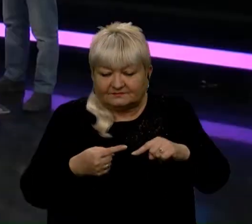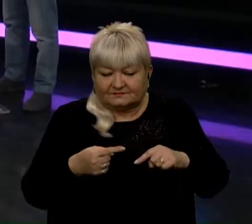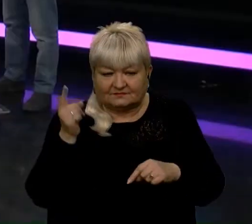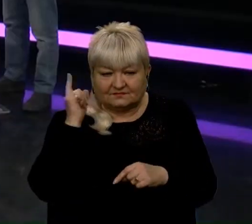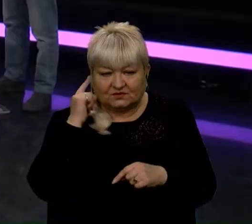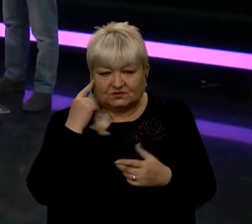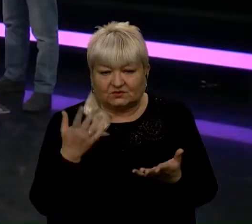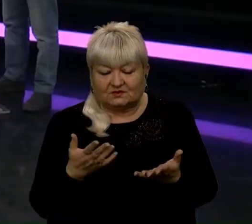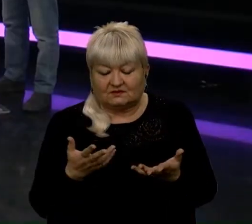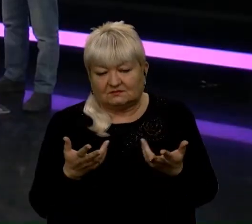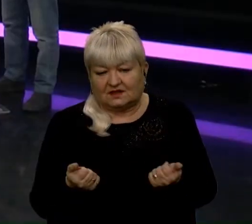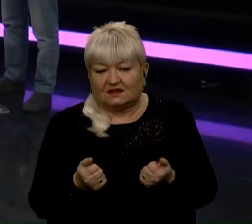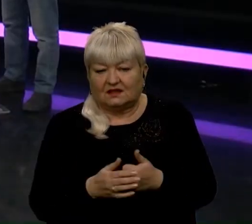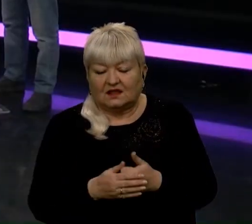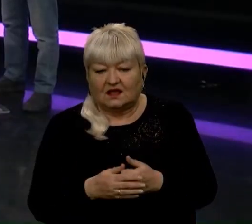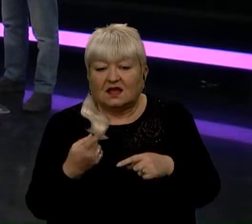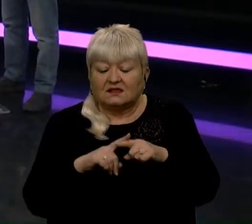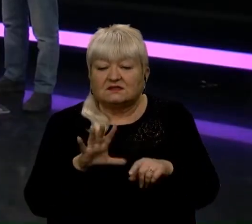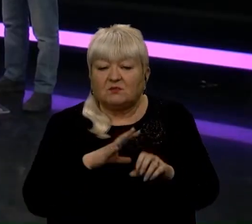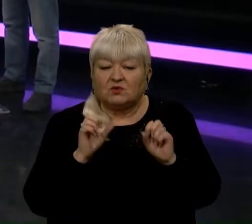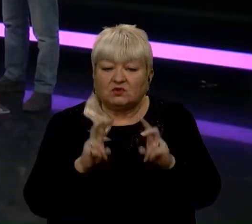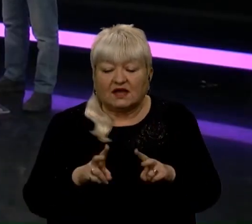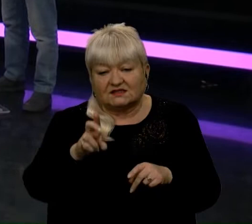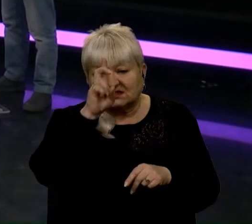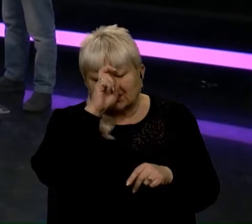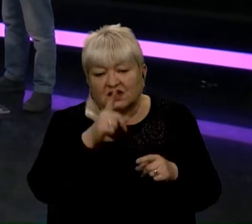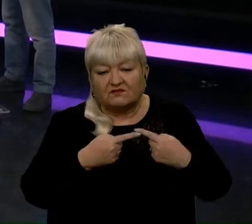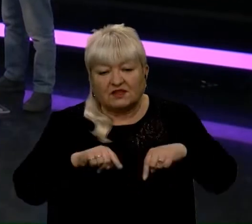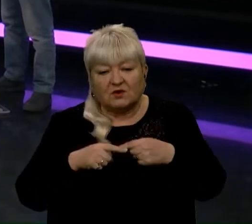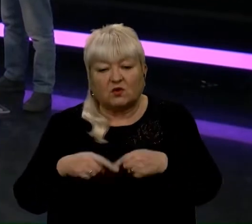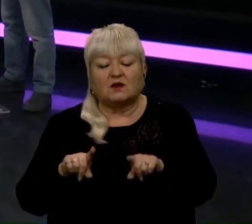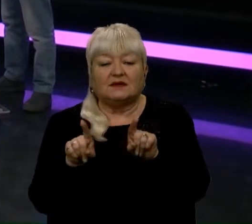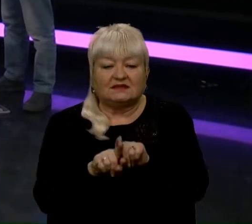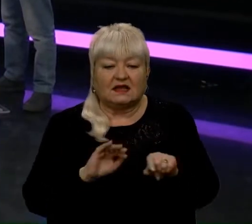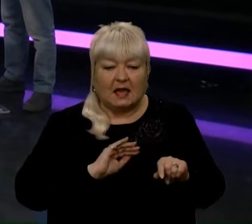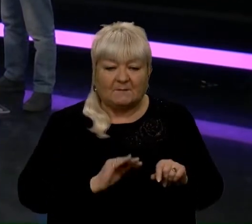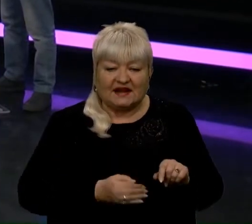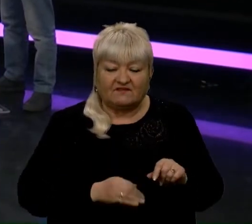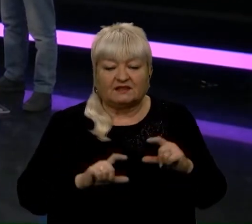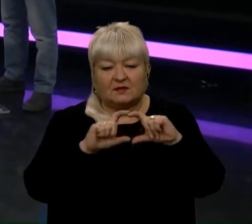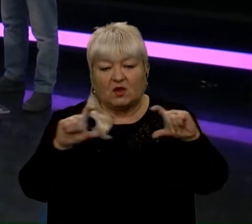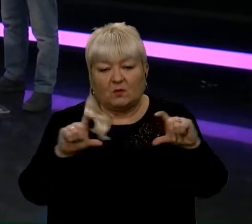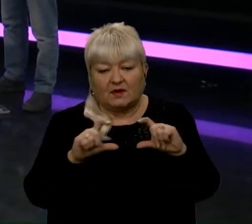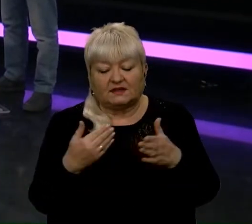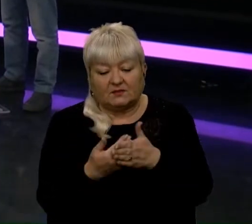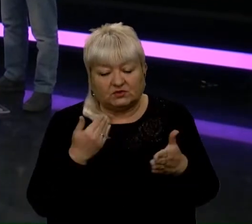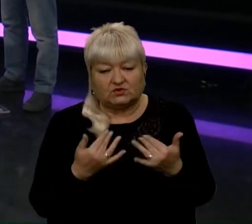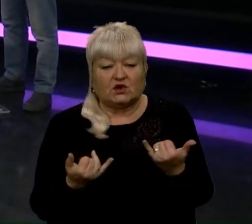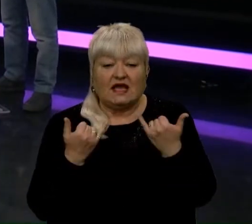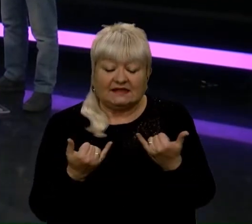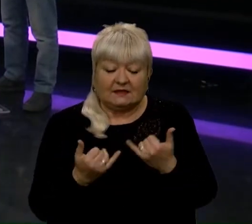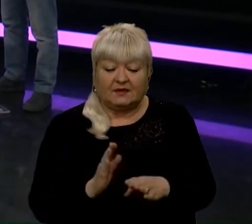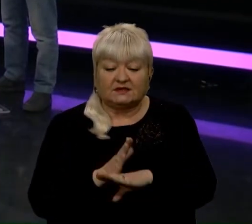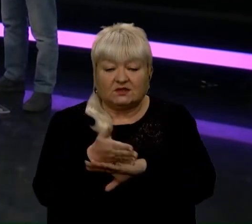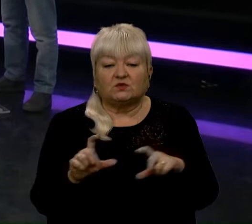Але це було як з державними органами, так і з приватними компаніями до цього. Тепер, заходячи в